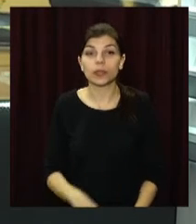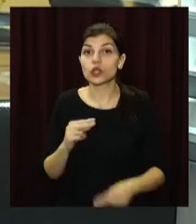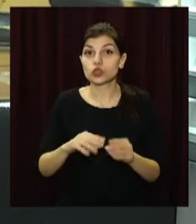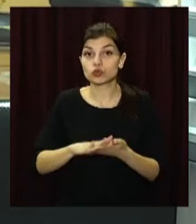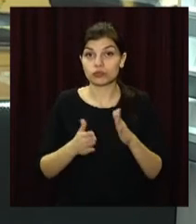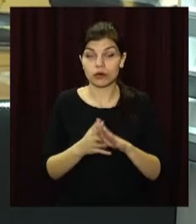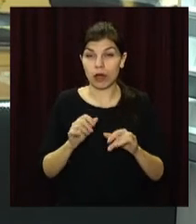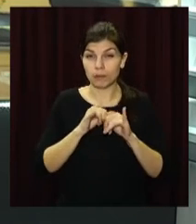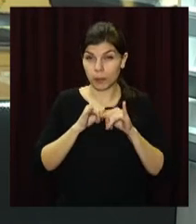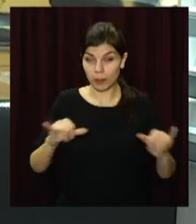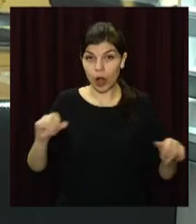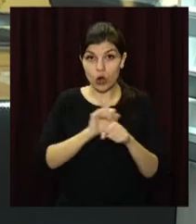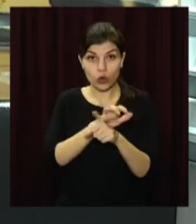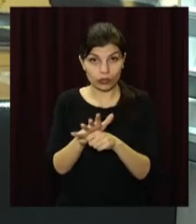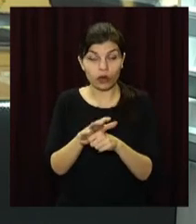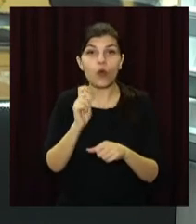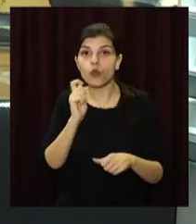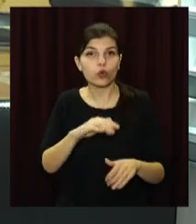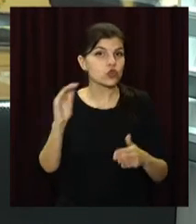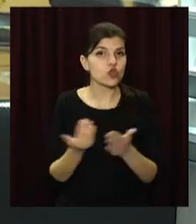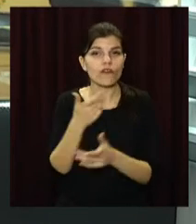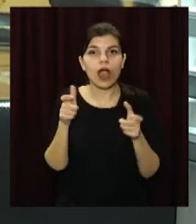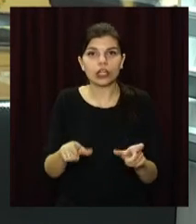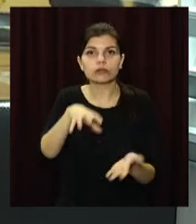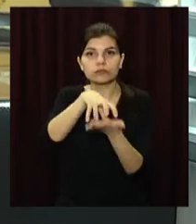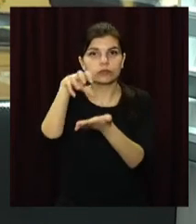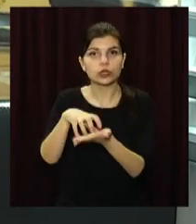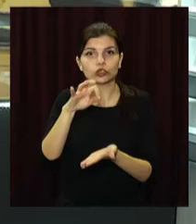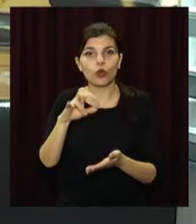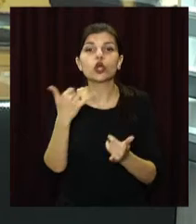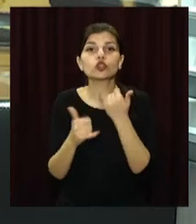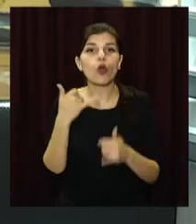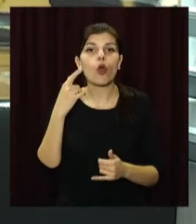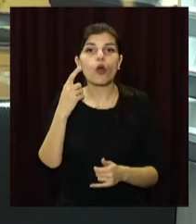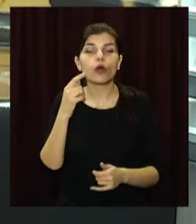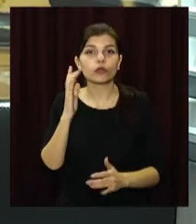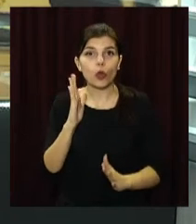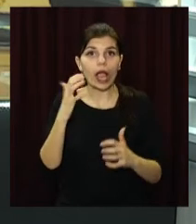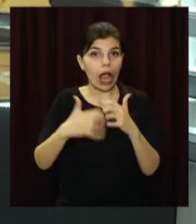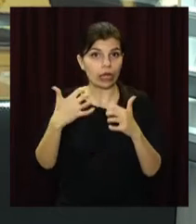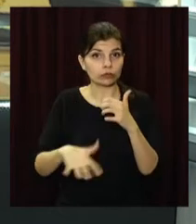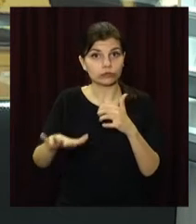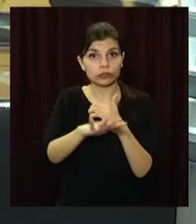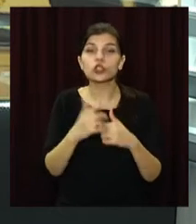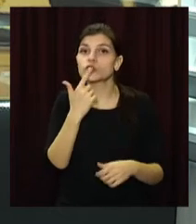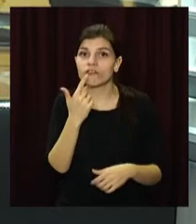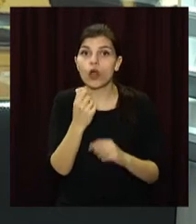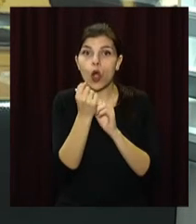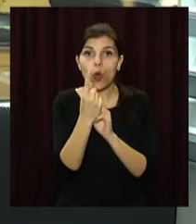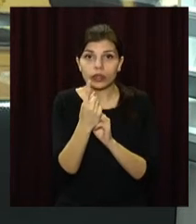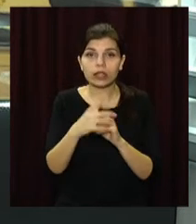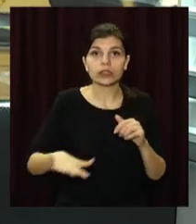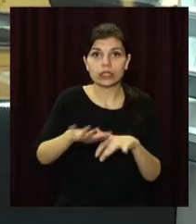ситуацію з поширенням корони в Україні оновили карантинні зони. Жовтого кольору лише Херсонщина. Червоні – 11